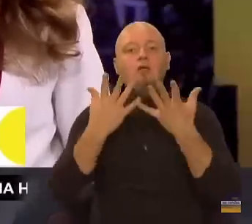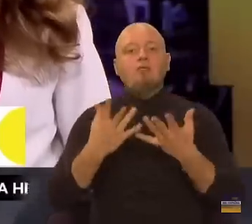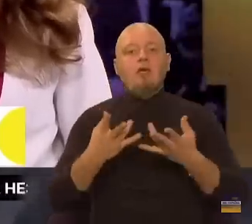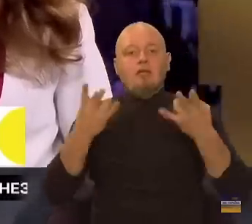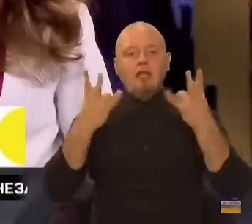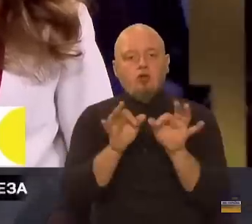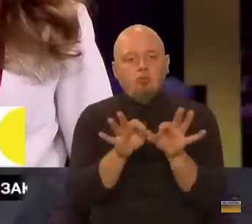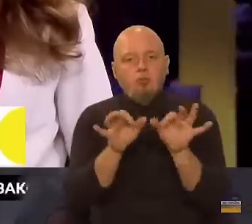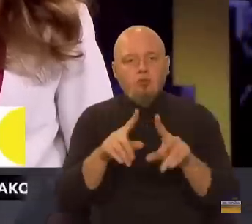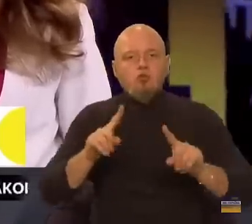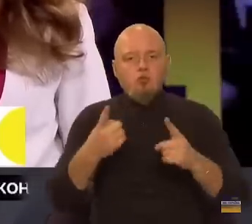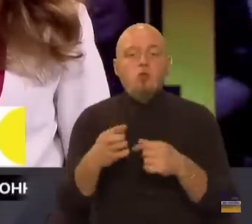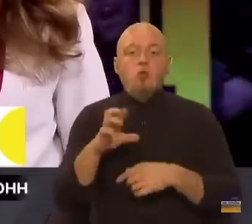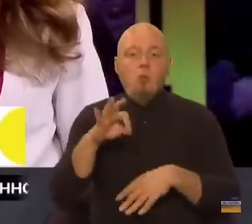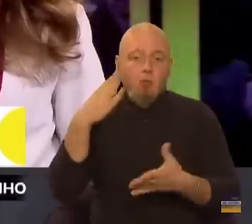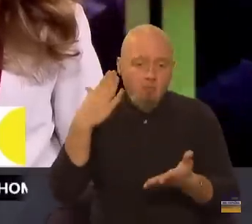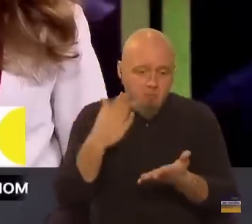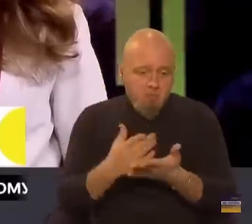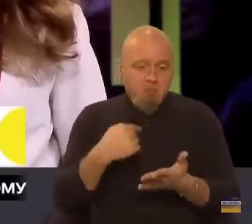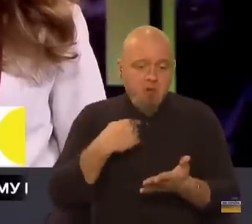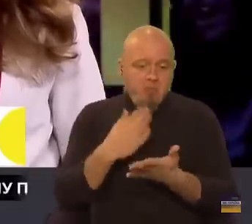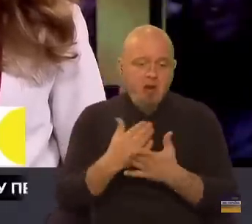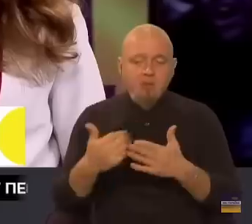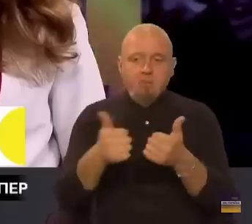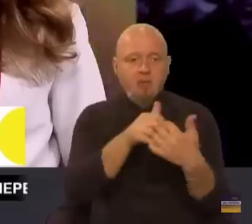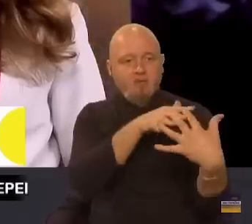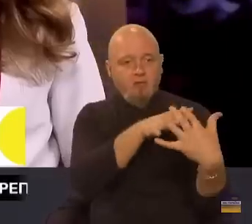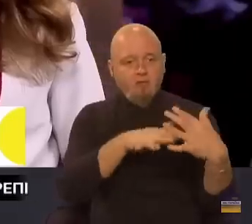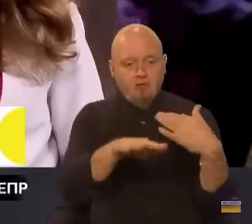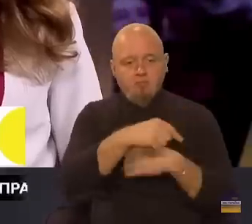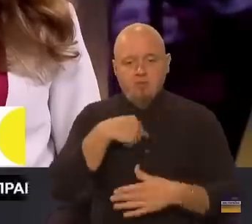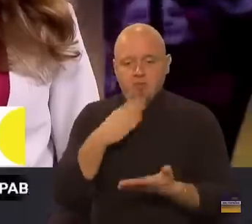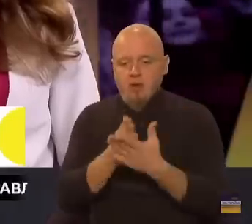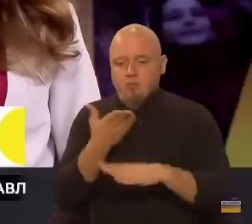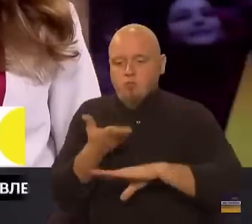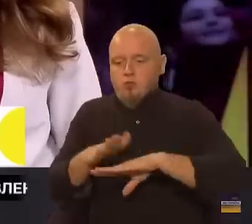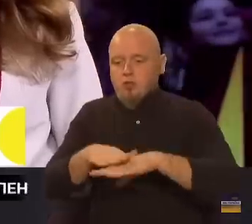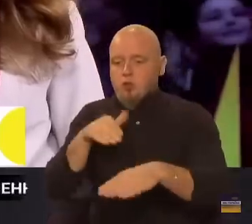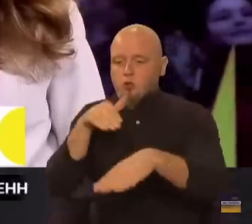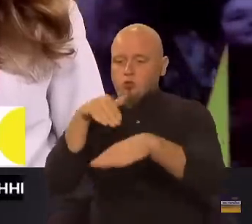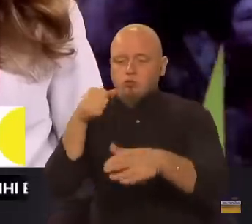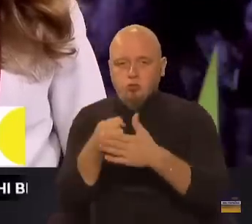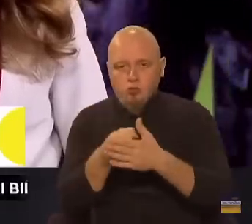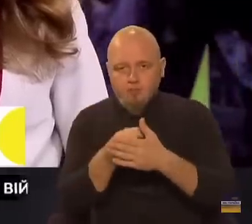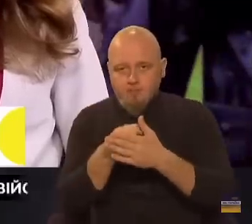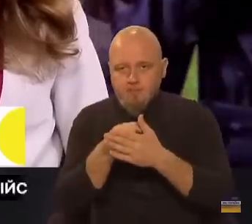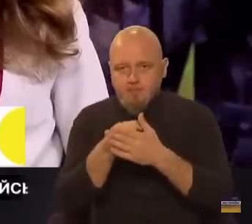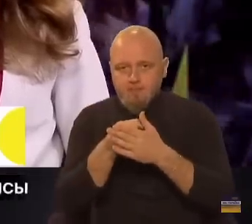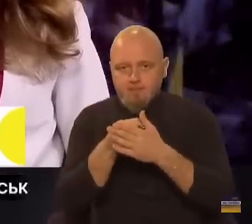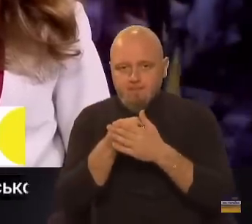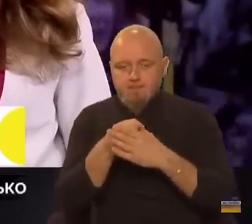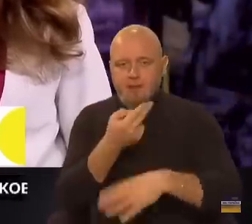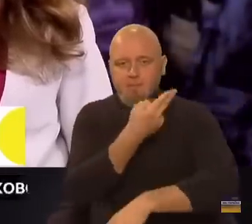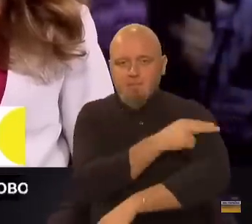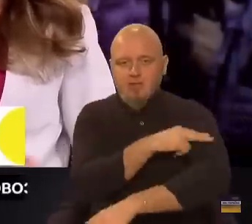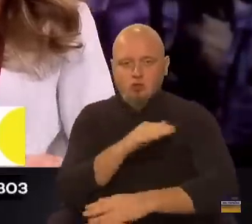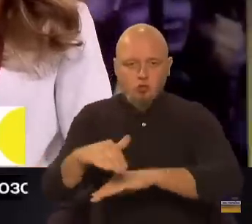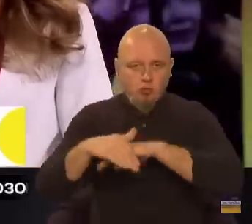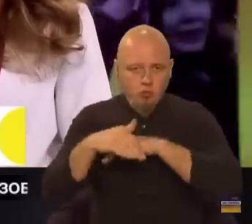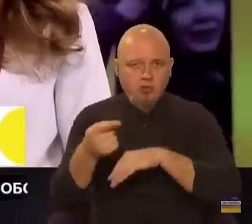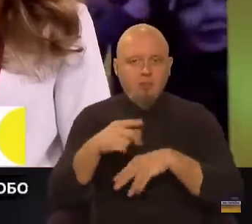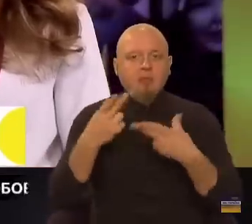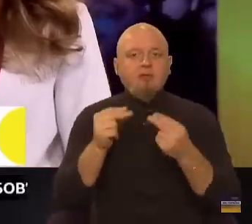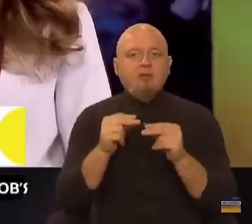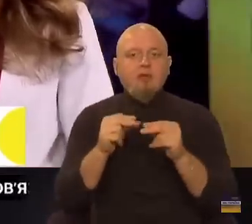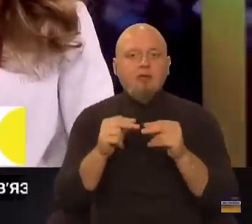Бо ми маємо сьогодні при фронтовій території, ми маємо ускладнений доступ до медичної допомоги,